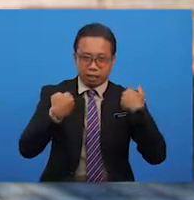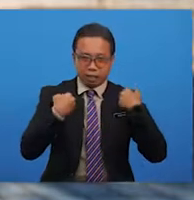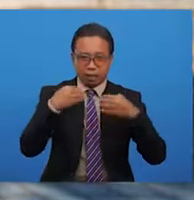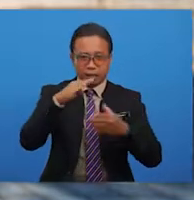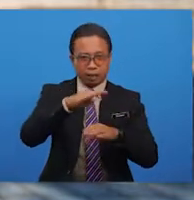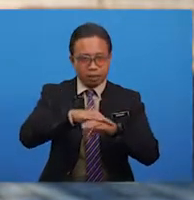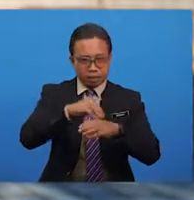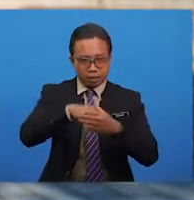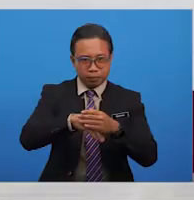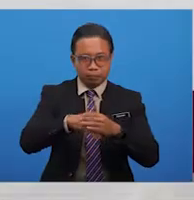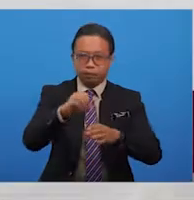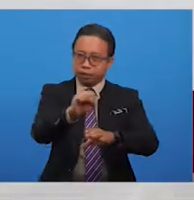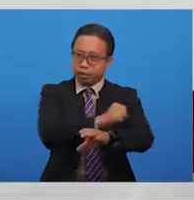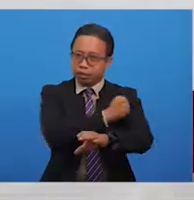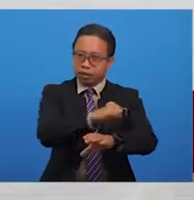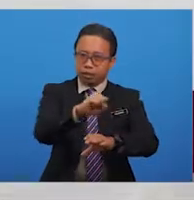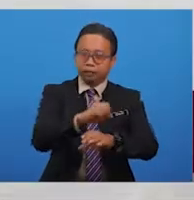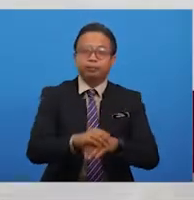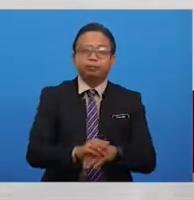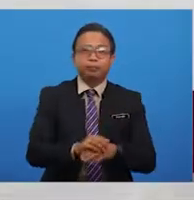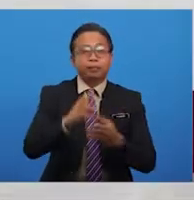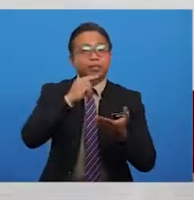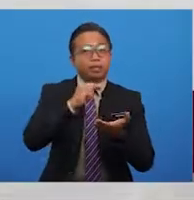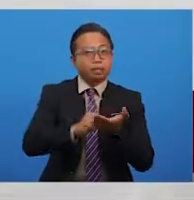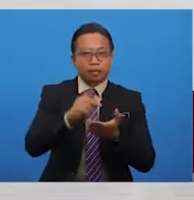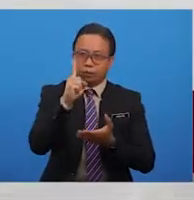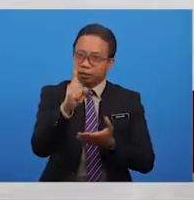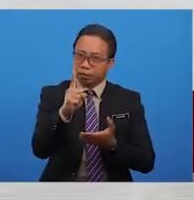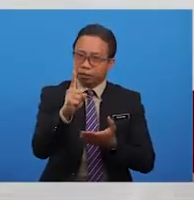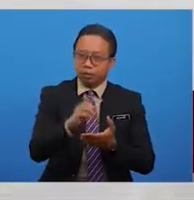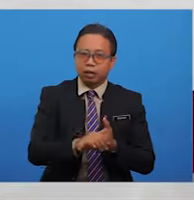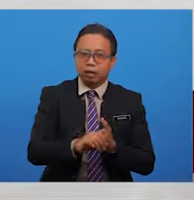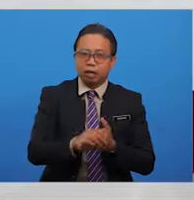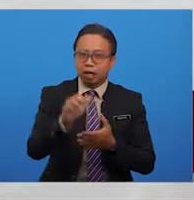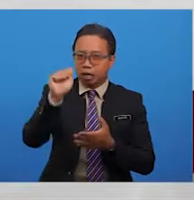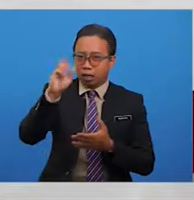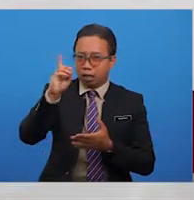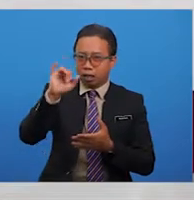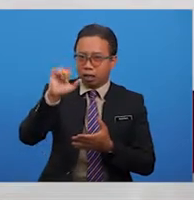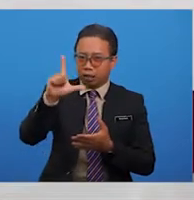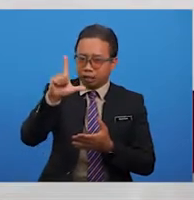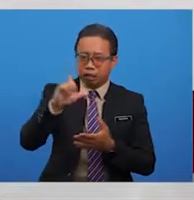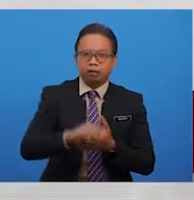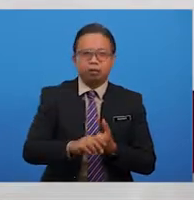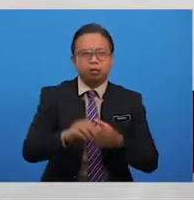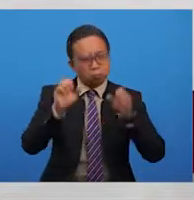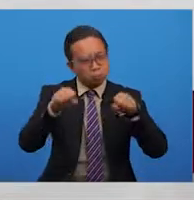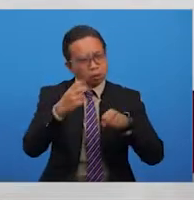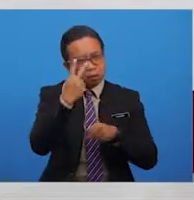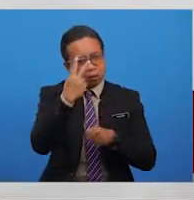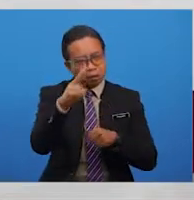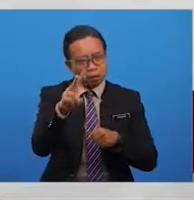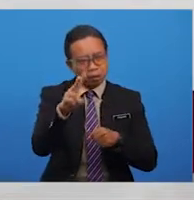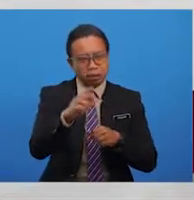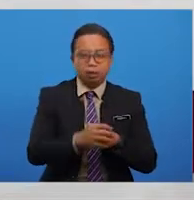terdapat dalam sajak. Nilai yang pertama ialah nilai keadilan. Nilai ini dapat dilihat